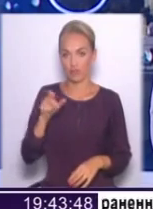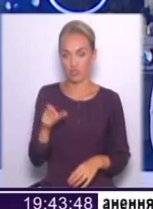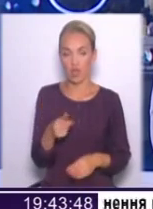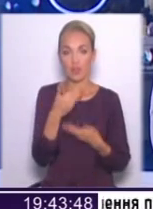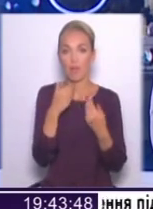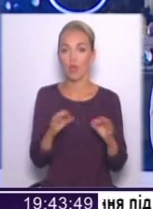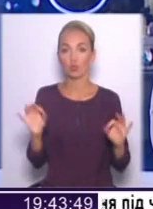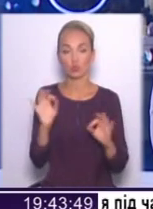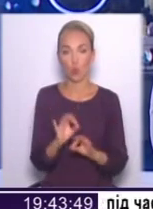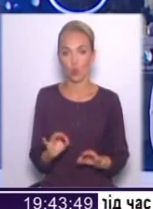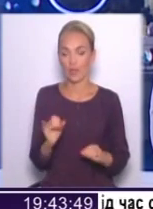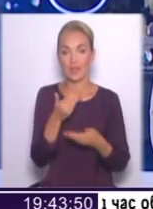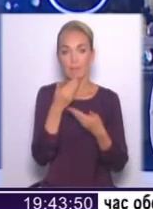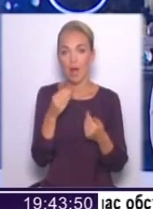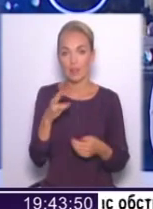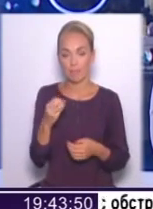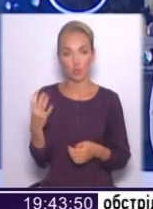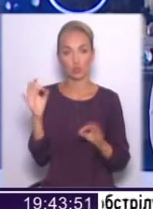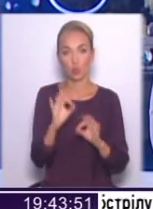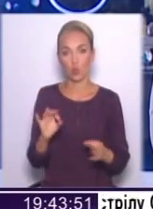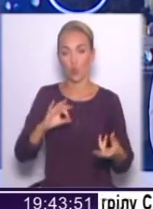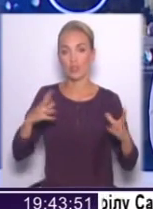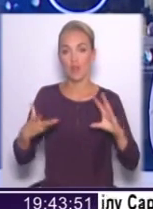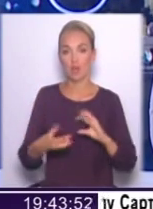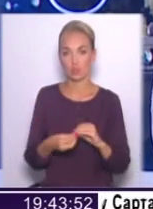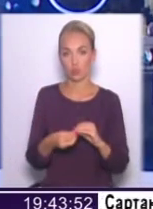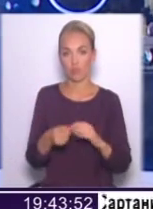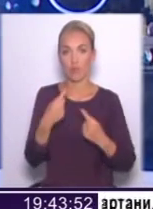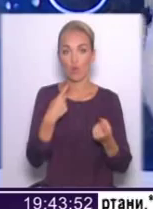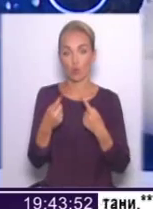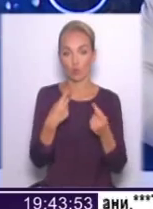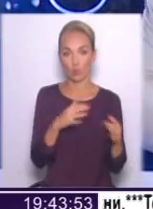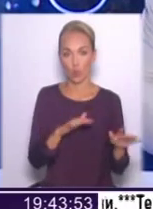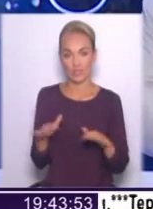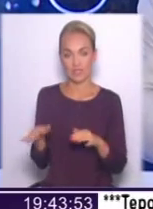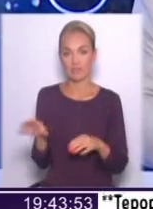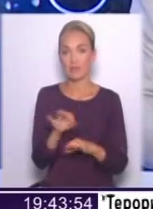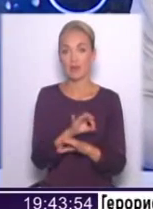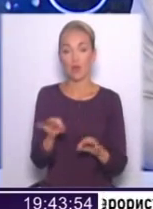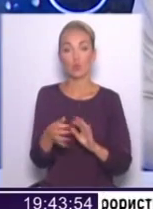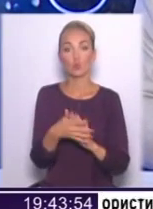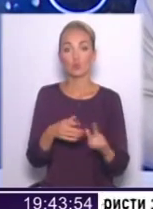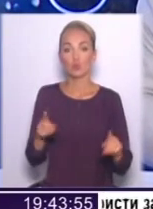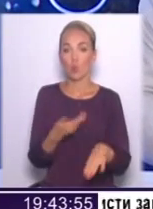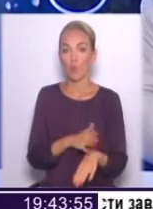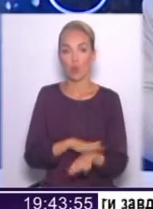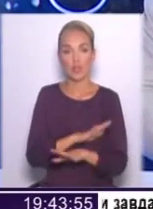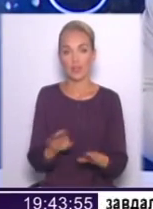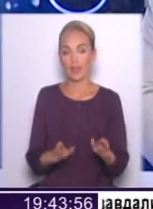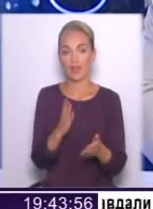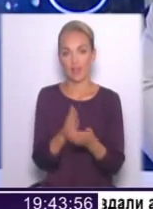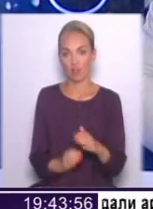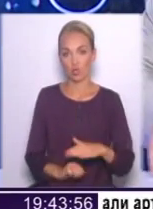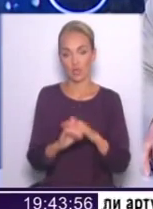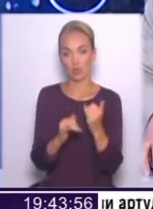має жодного, і не матиме жодного наслідку взагалі в переговорному процесі, тому що всі прекрасно розуміють, що Польща не є авторитетом для Російської Федерації.